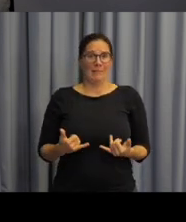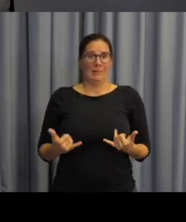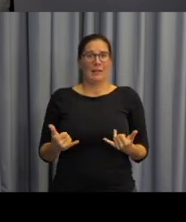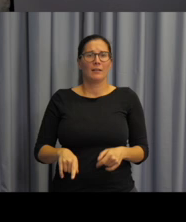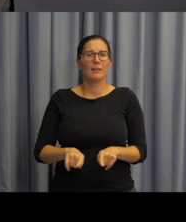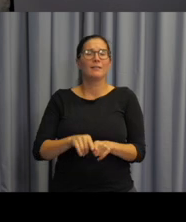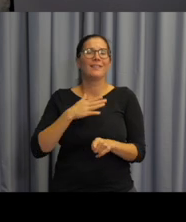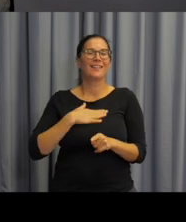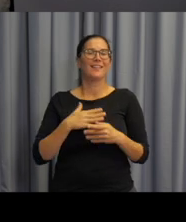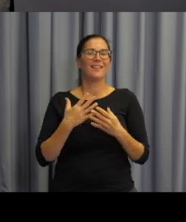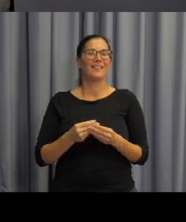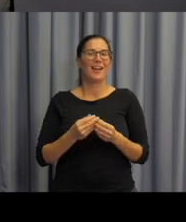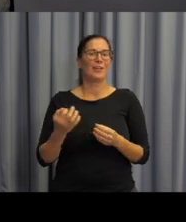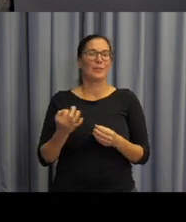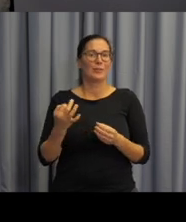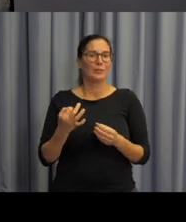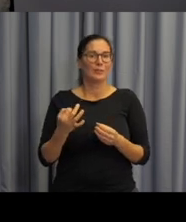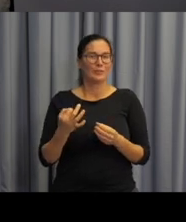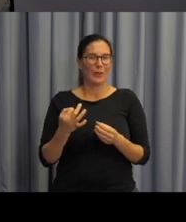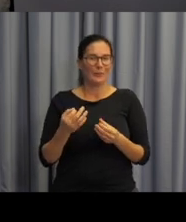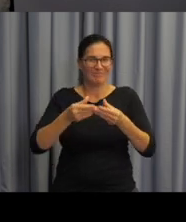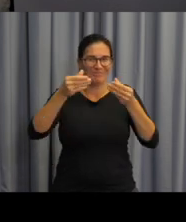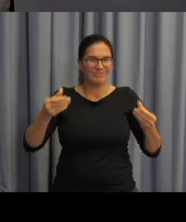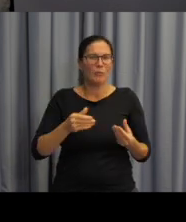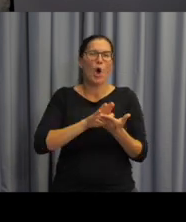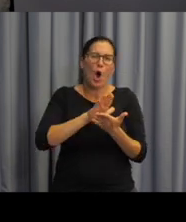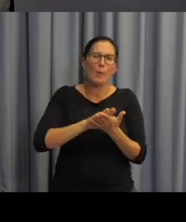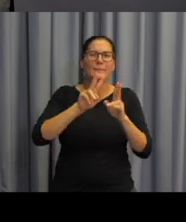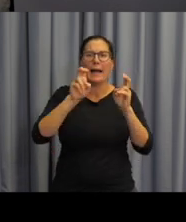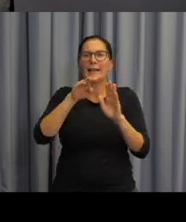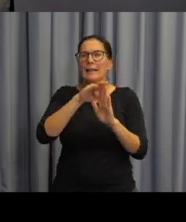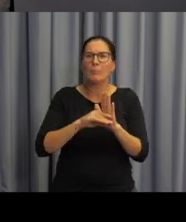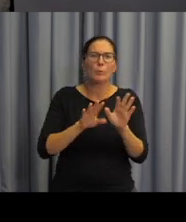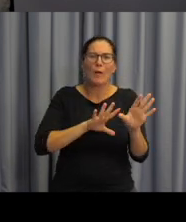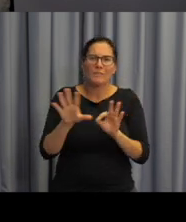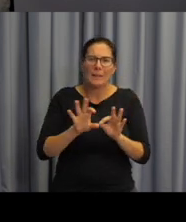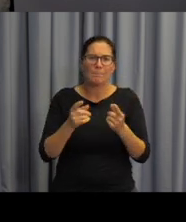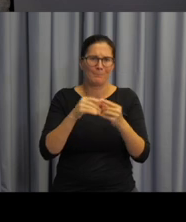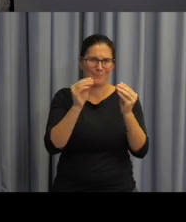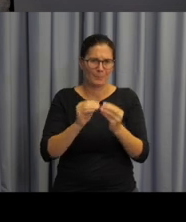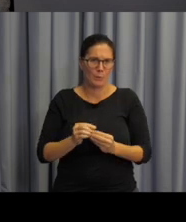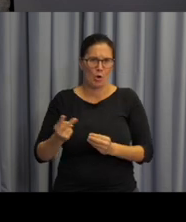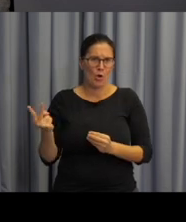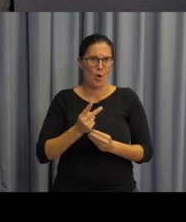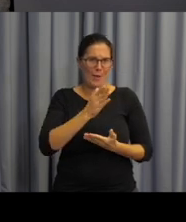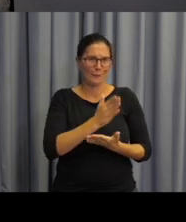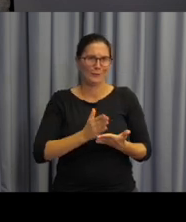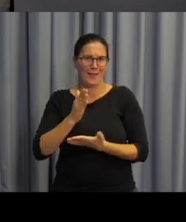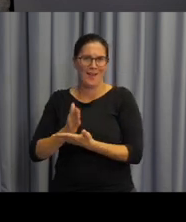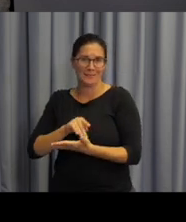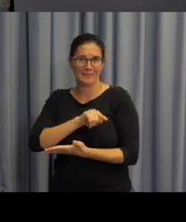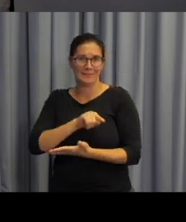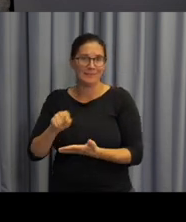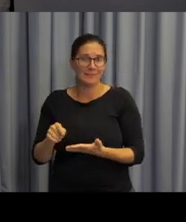Ráda bych také zmínila, že obsahová stránka a hlavní témata, která byla vybrána do těchto dvou částí metodik,